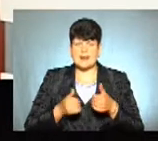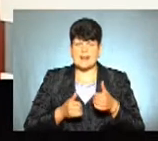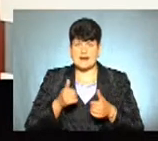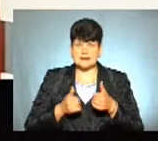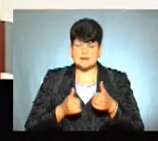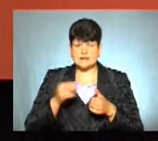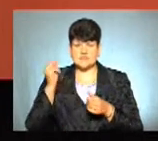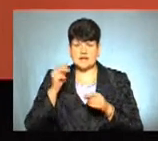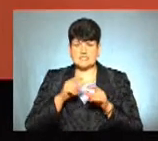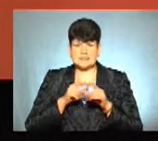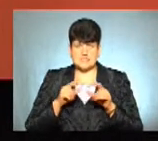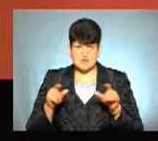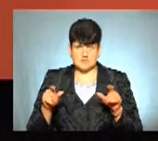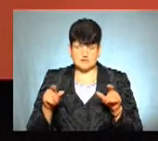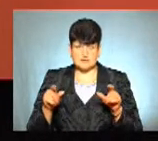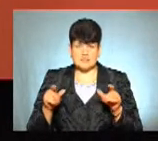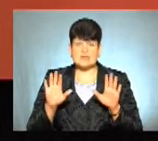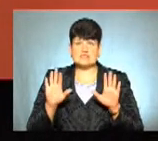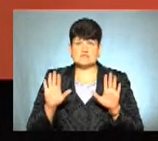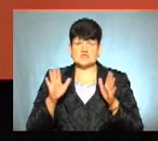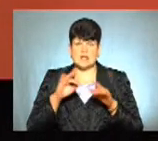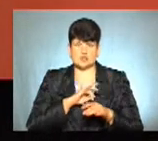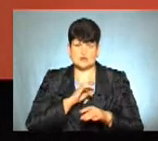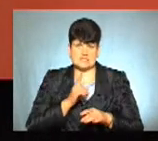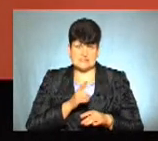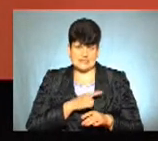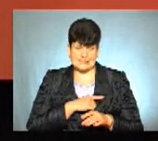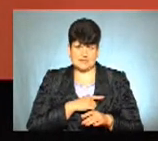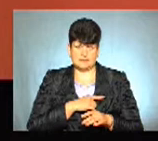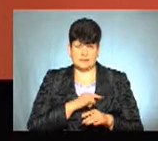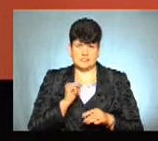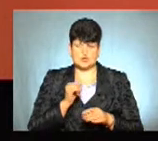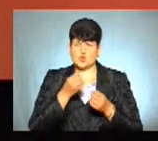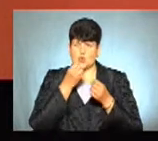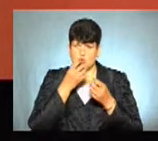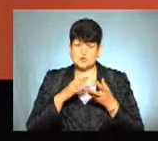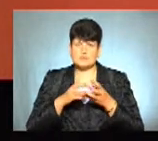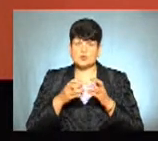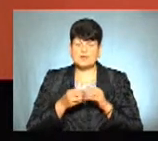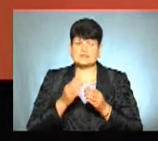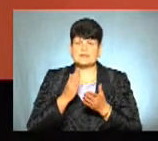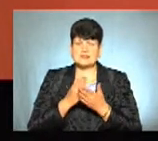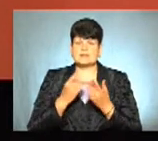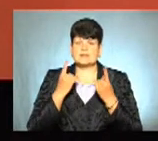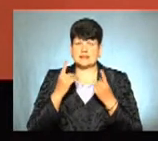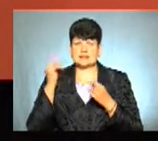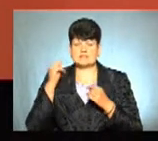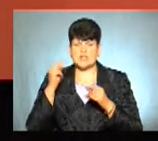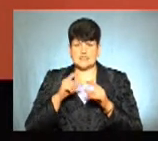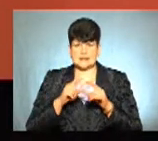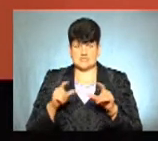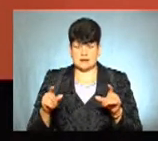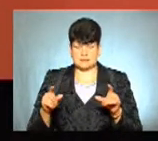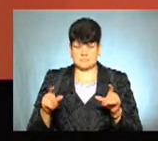навчальних закладів, надзвичайно сильними і з хорошими результатами є великі навчальні заклади.